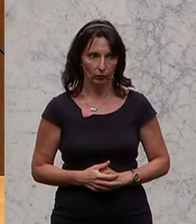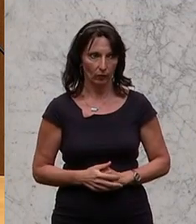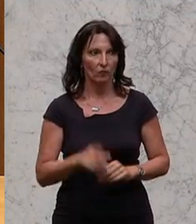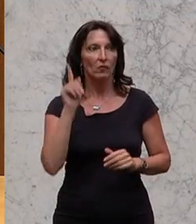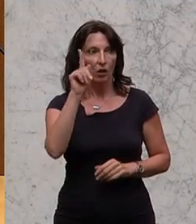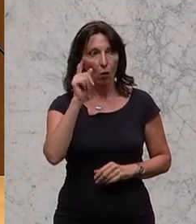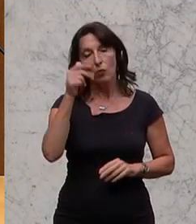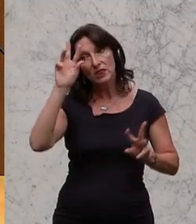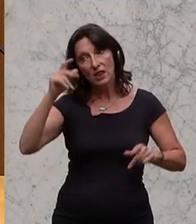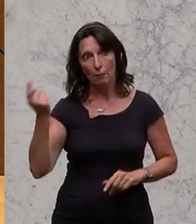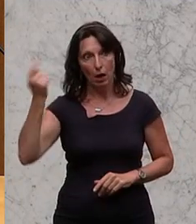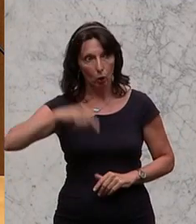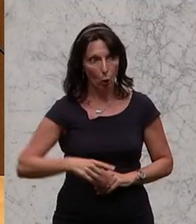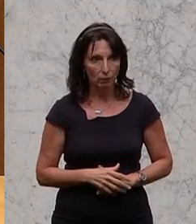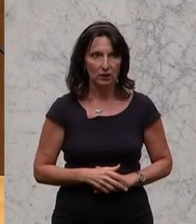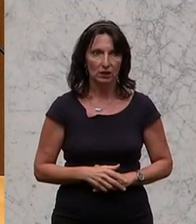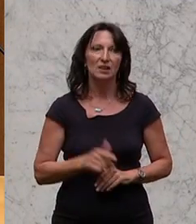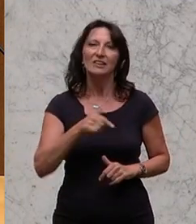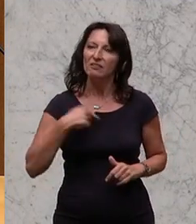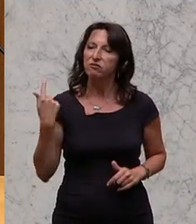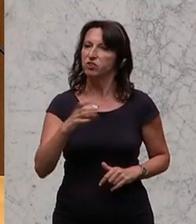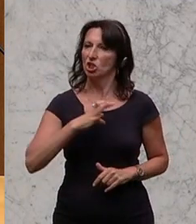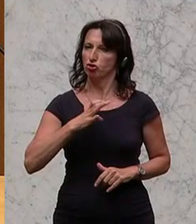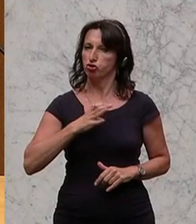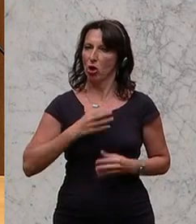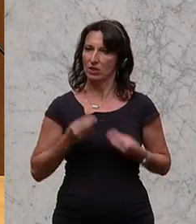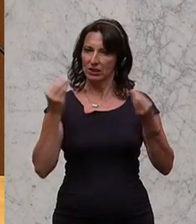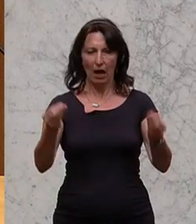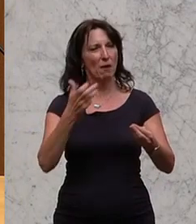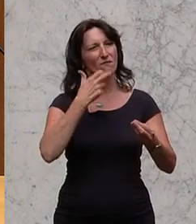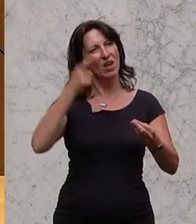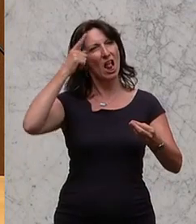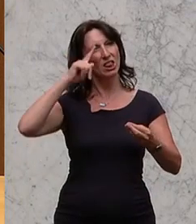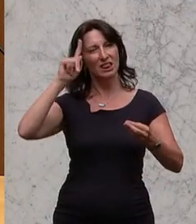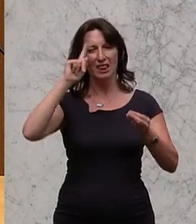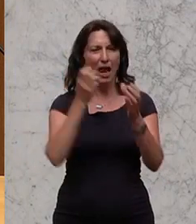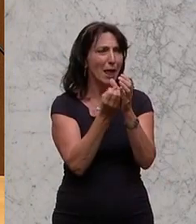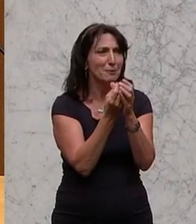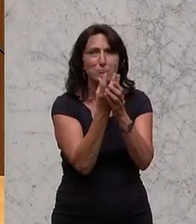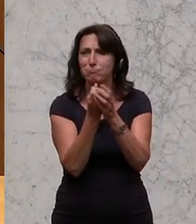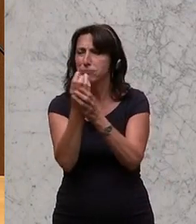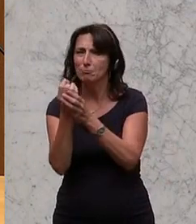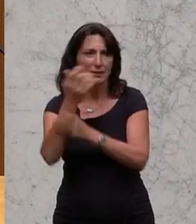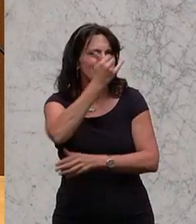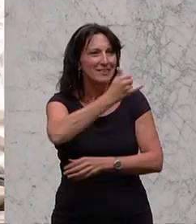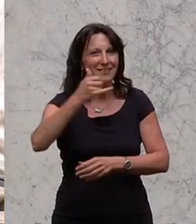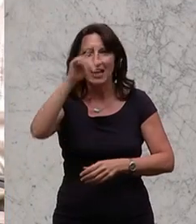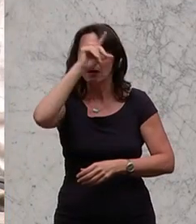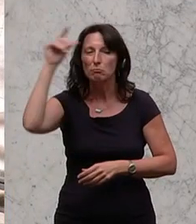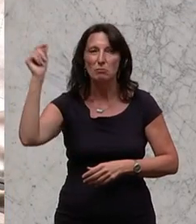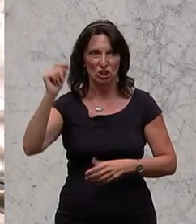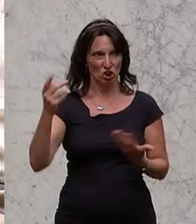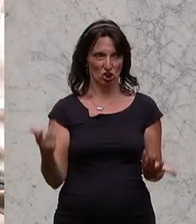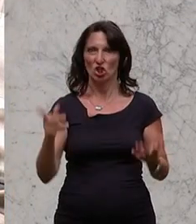auf uns zukommt. Wir sind die Kraft, die Chancenschaft. Wir wollen, dass Talente wachsen. Chancen für jeden einzelner Menschen in dem Land. Nicht